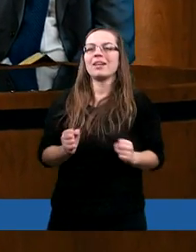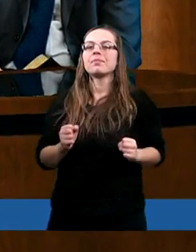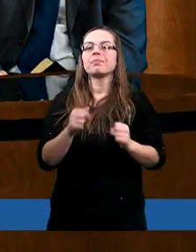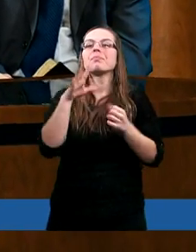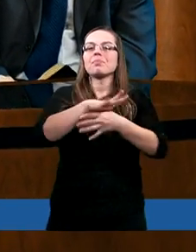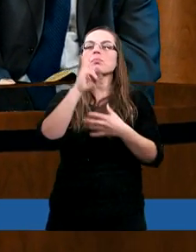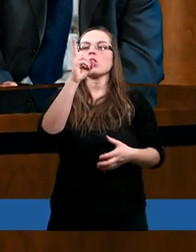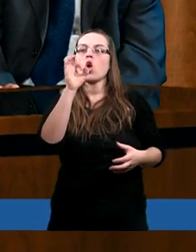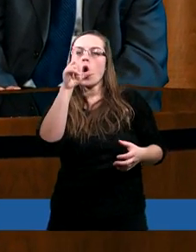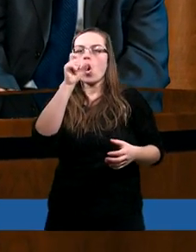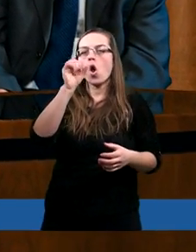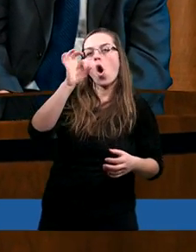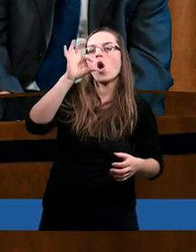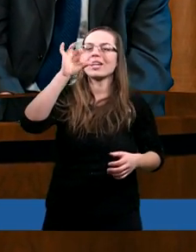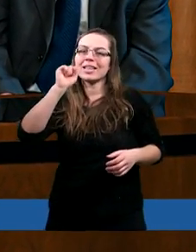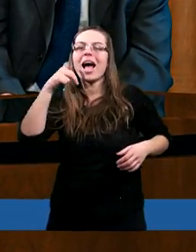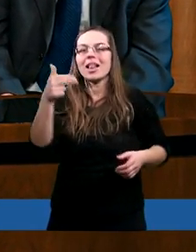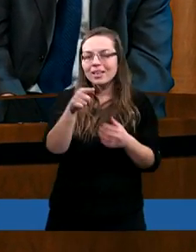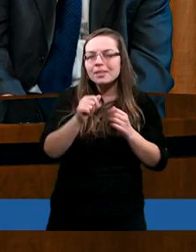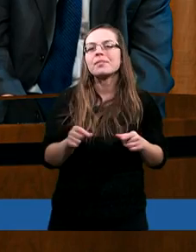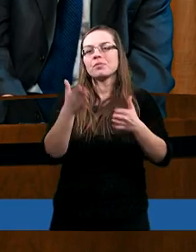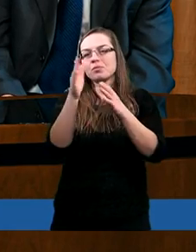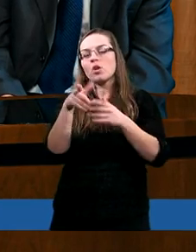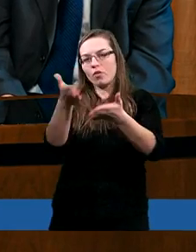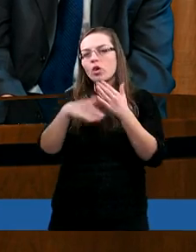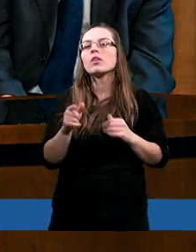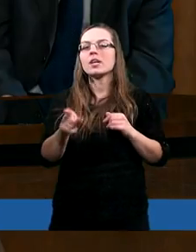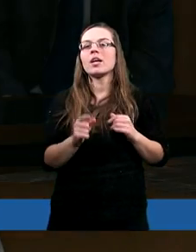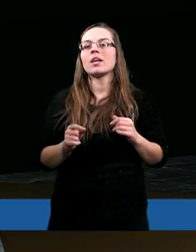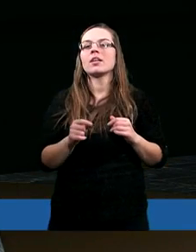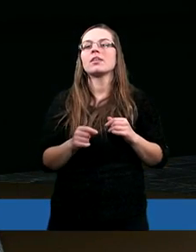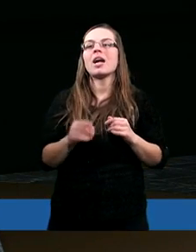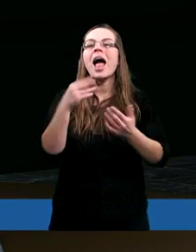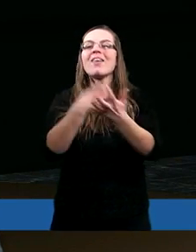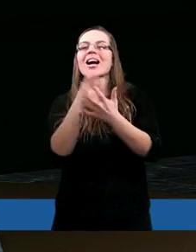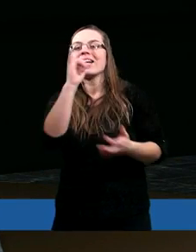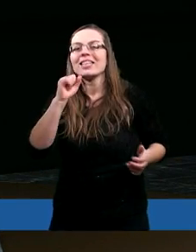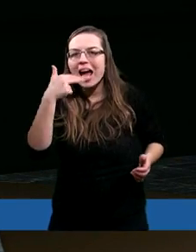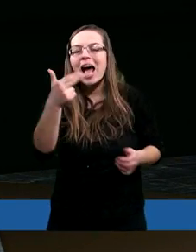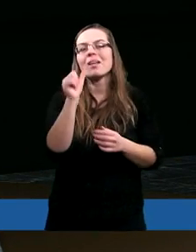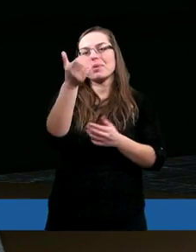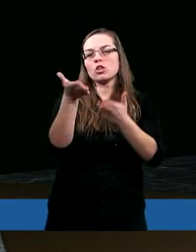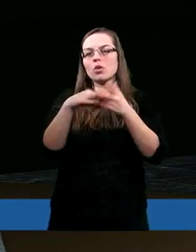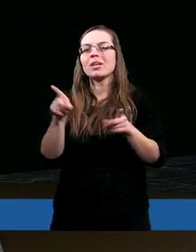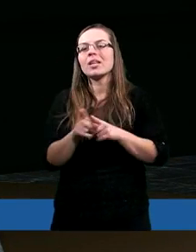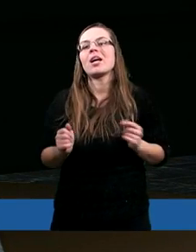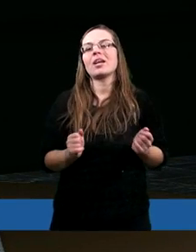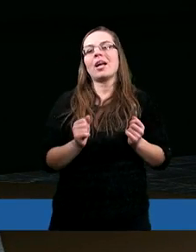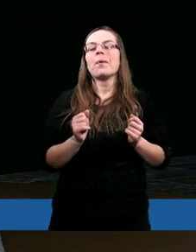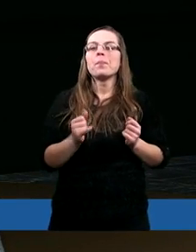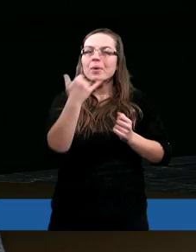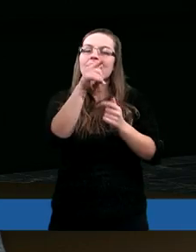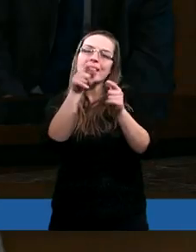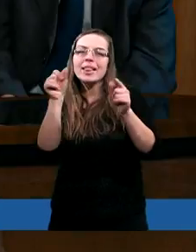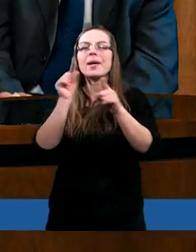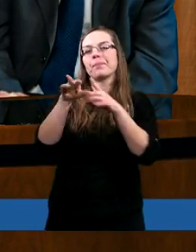List do Kolosa, na postopadze w pierwszym rozdziale. Ewangelista Jan w pierwszym rozdziale. Sam początek Ewangelii